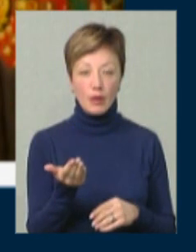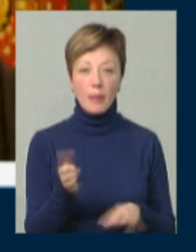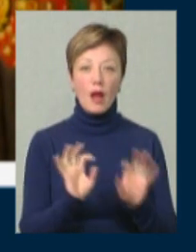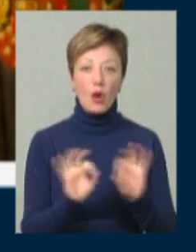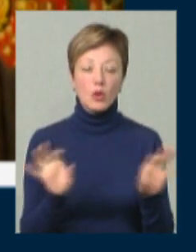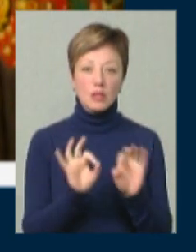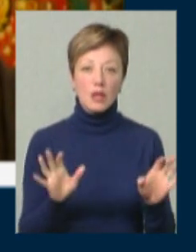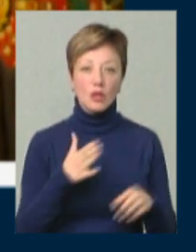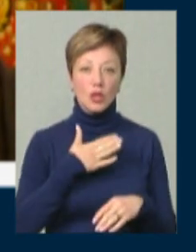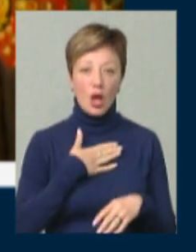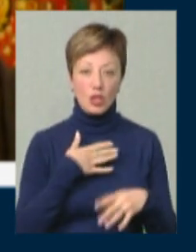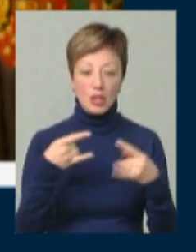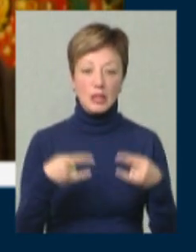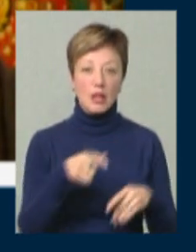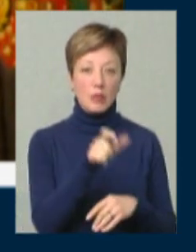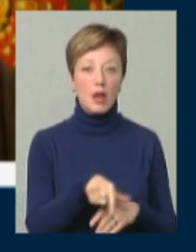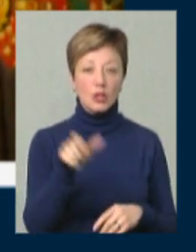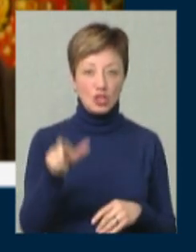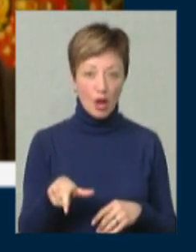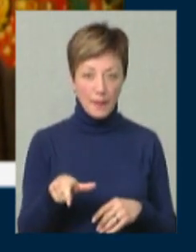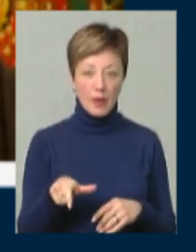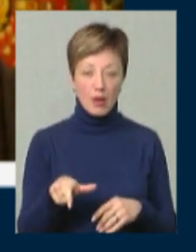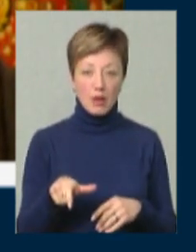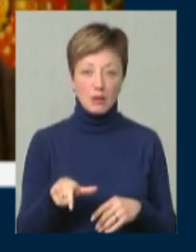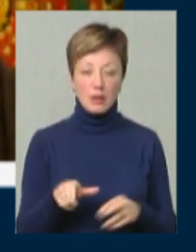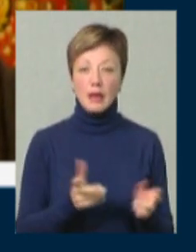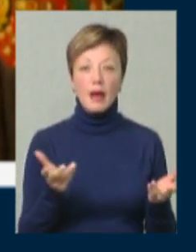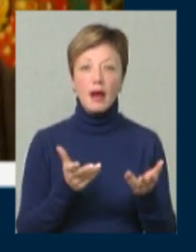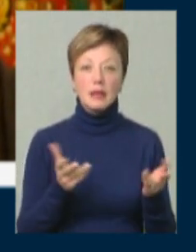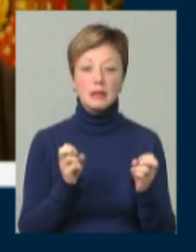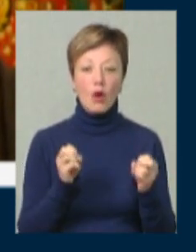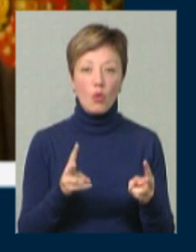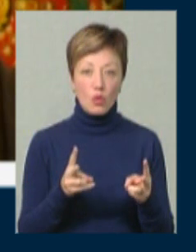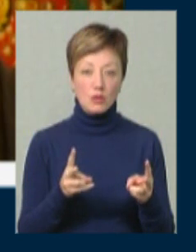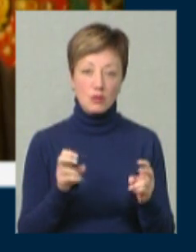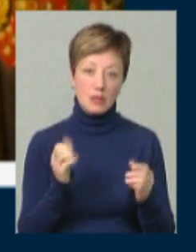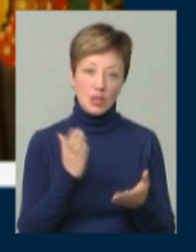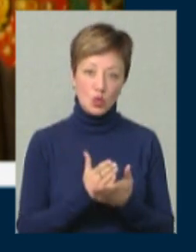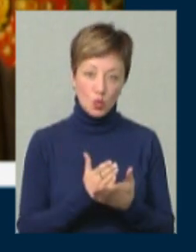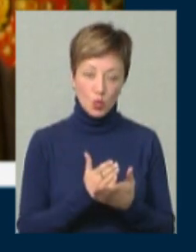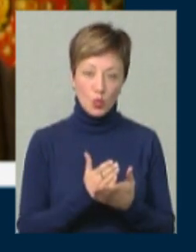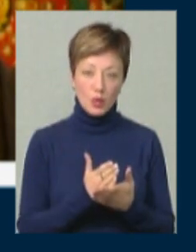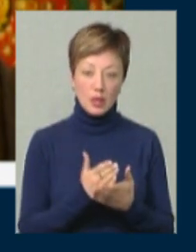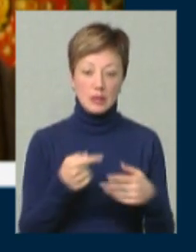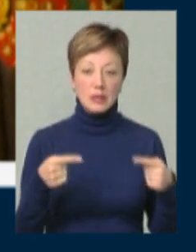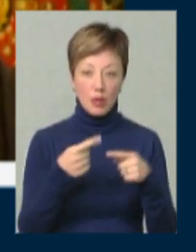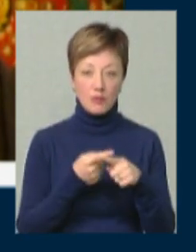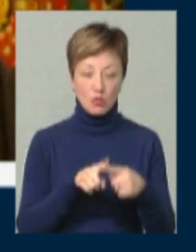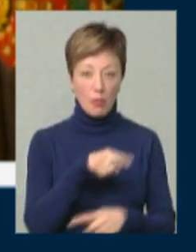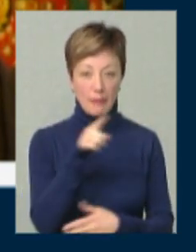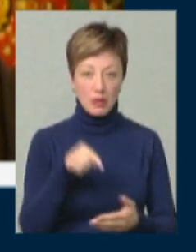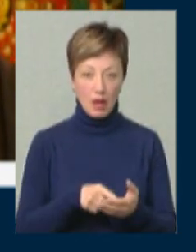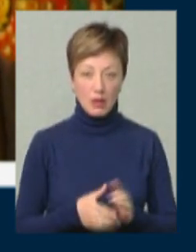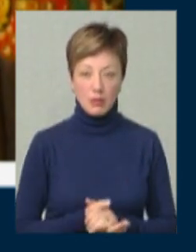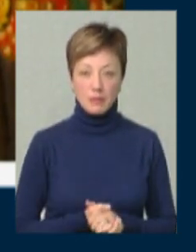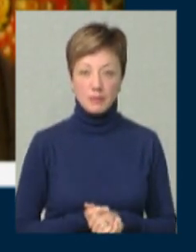розказали ще й нашим телевізійним глядачам, які загрози і небезпеки існують саме у цьому питанні.